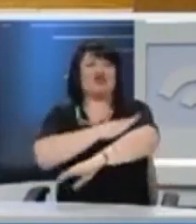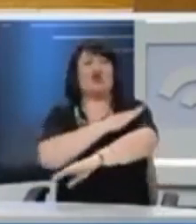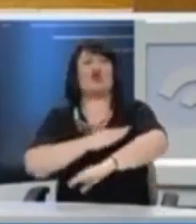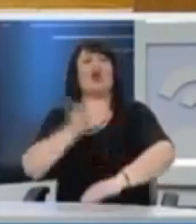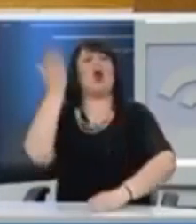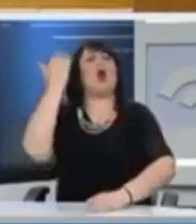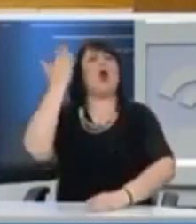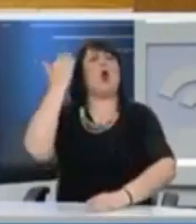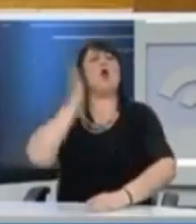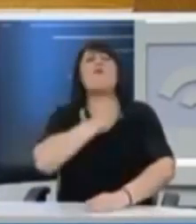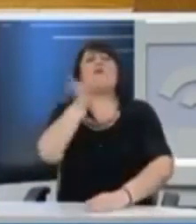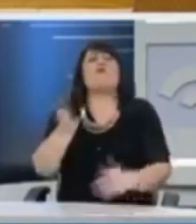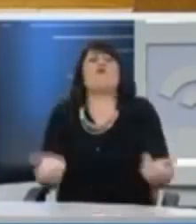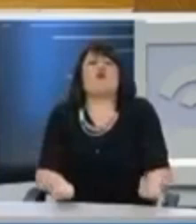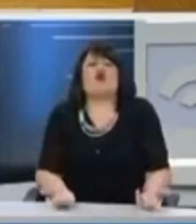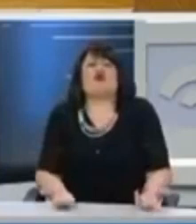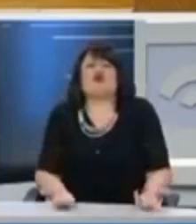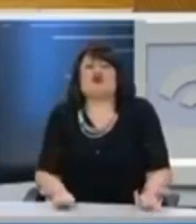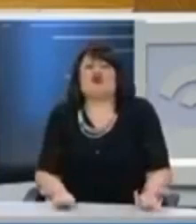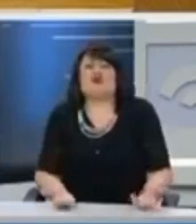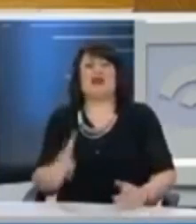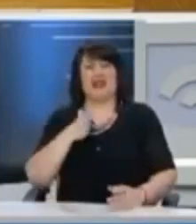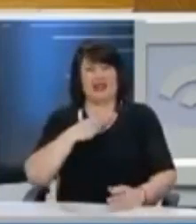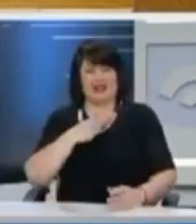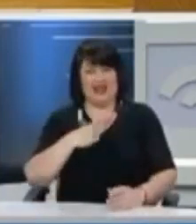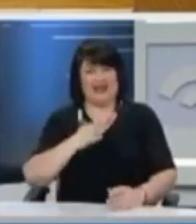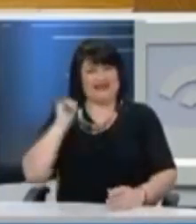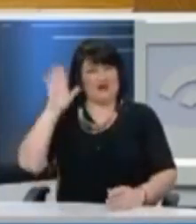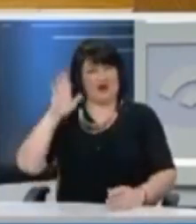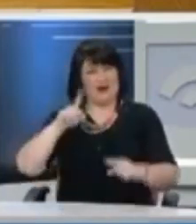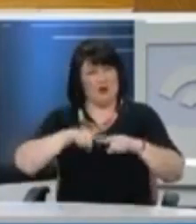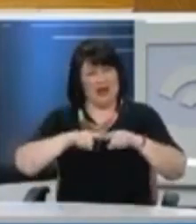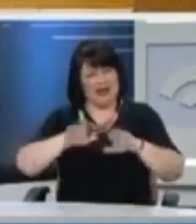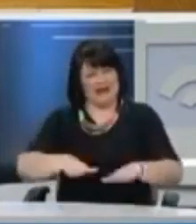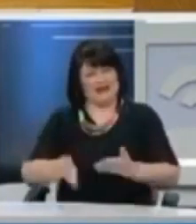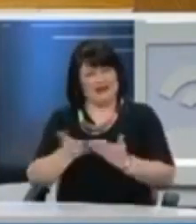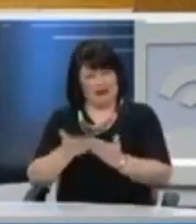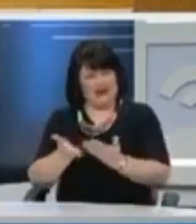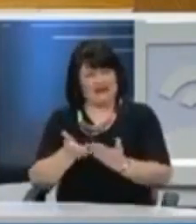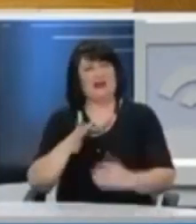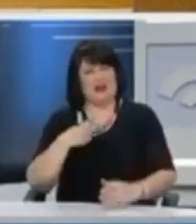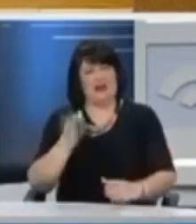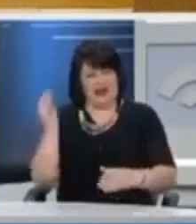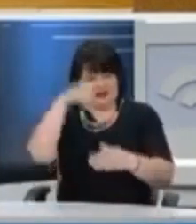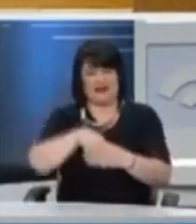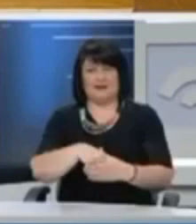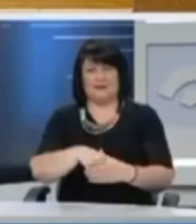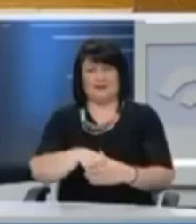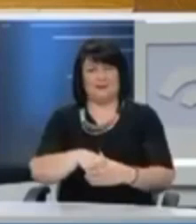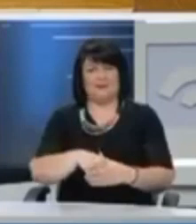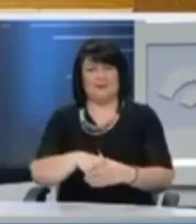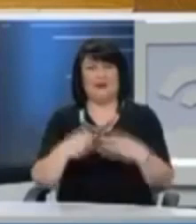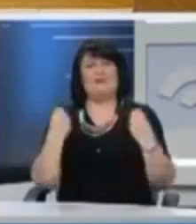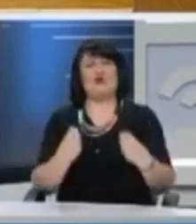στην περιφέρεια Καστοριάς. Θέλετε να ενισχύσετε τη διασπορά μας. Θέλετε να τους κάνετε να ενταχθούν ως